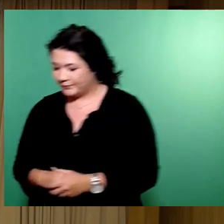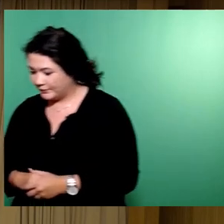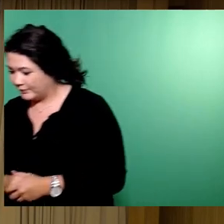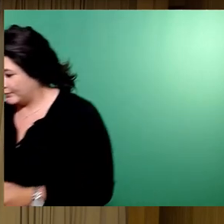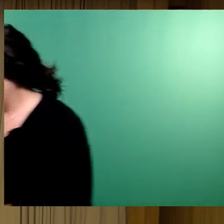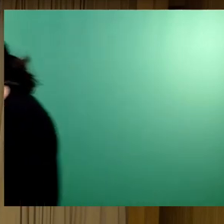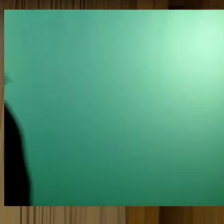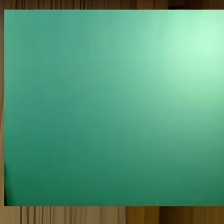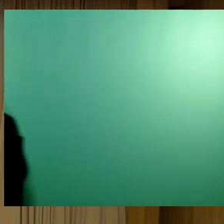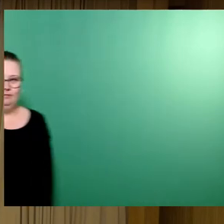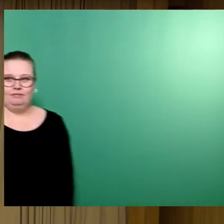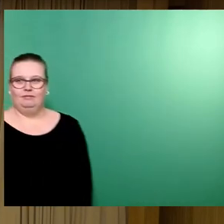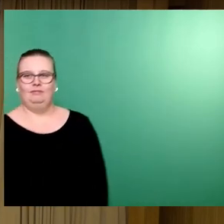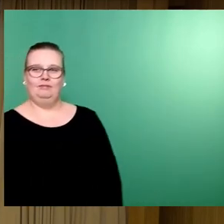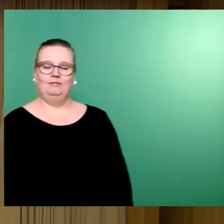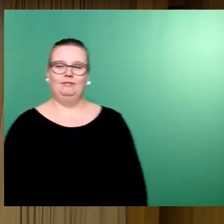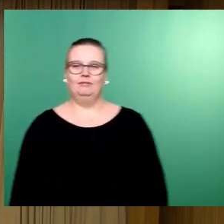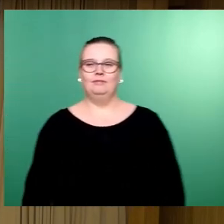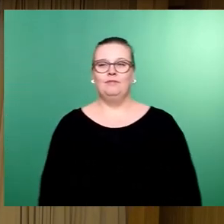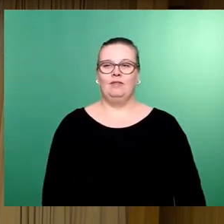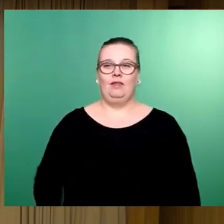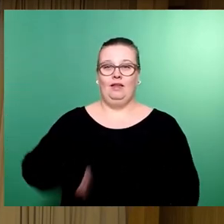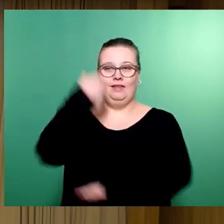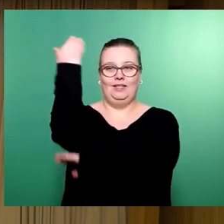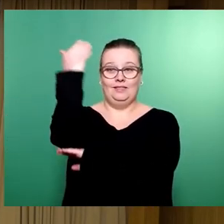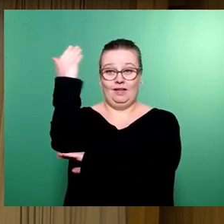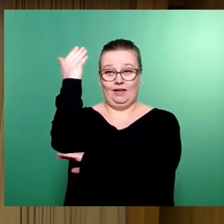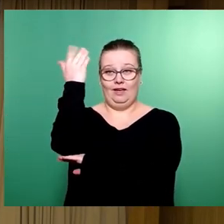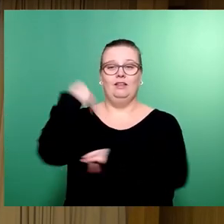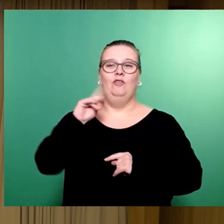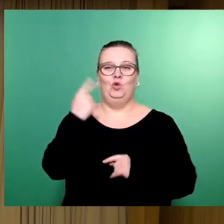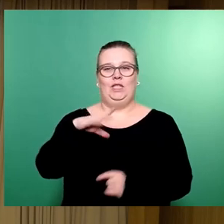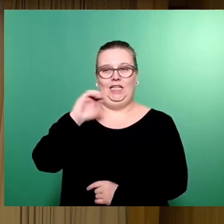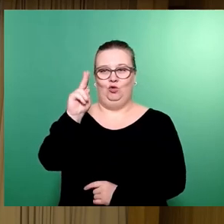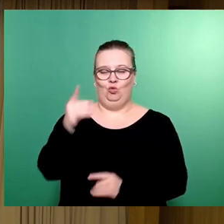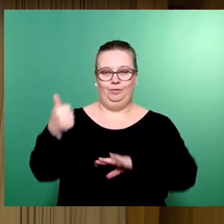Als nächster Redner oder nächster Redner Herr Krüger für die CDU-Fraktion.